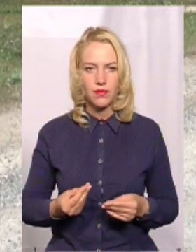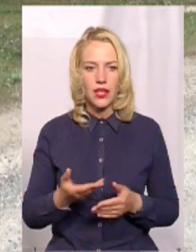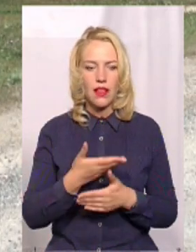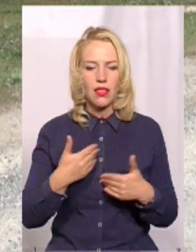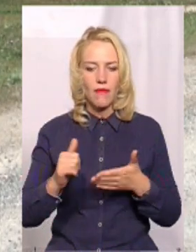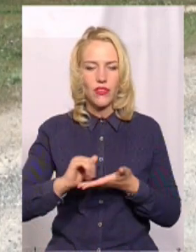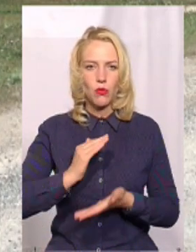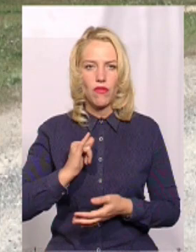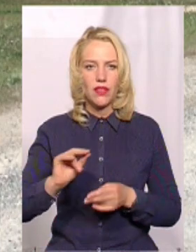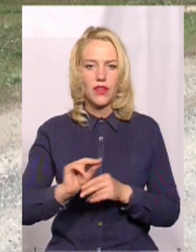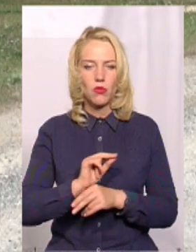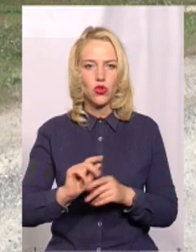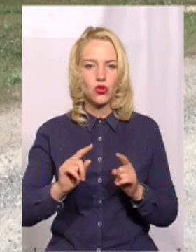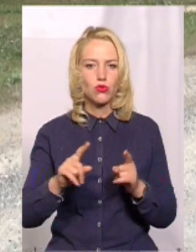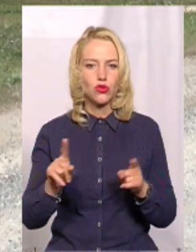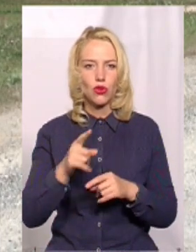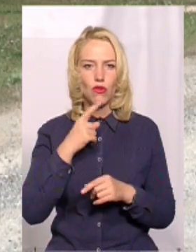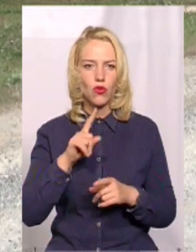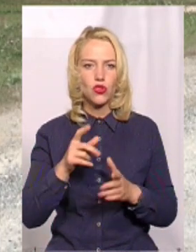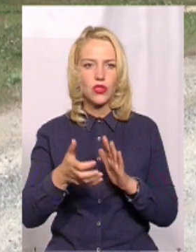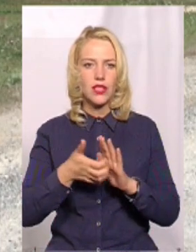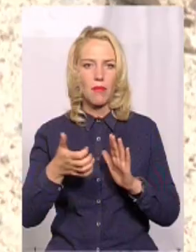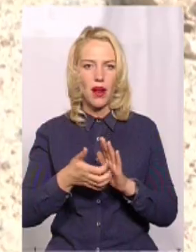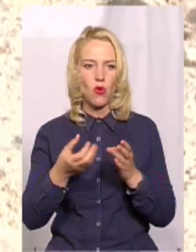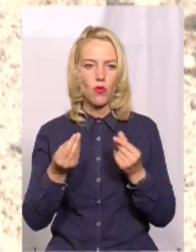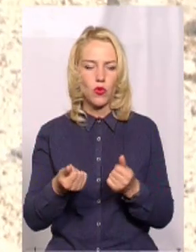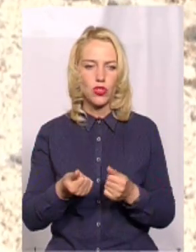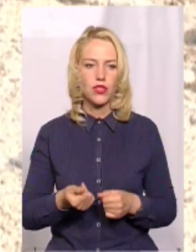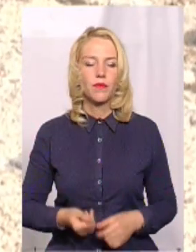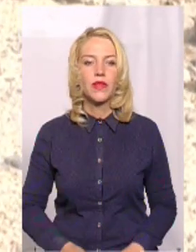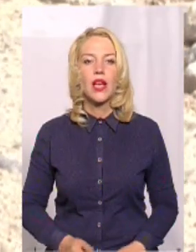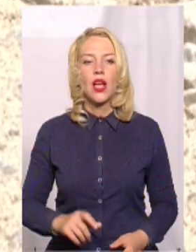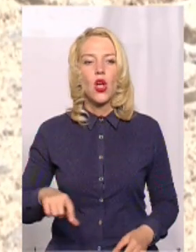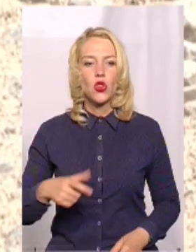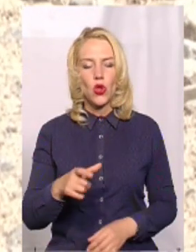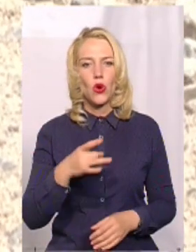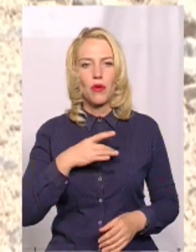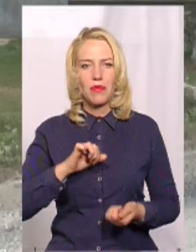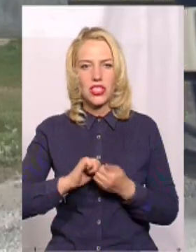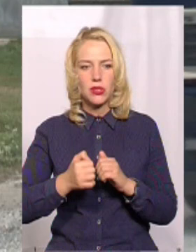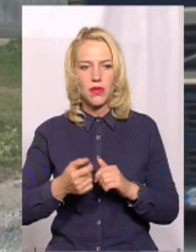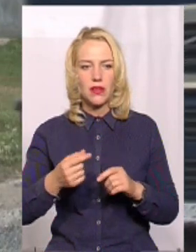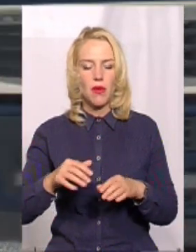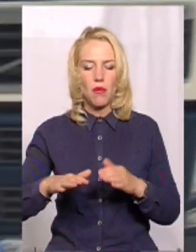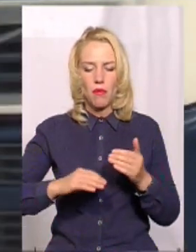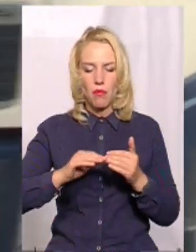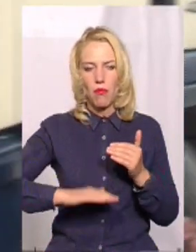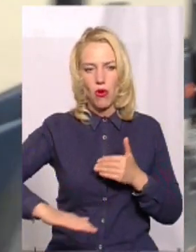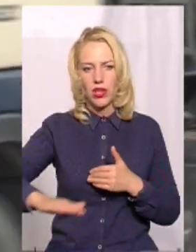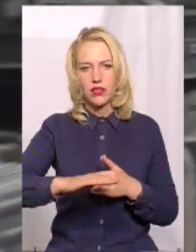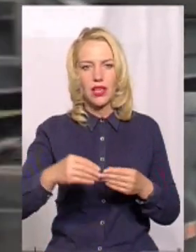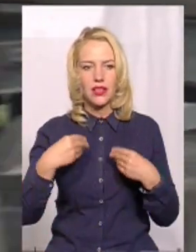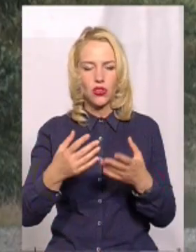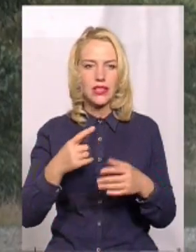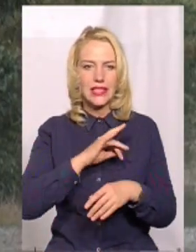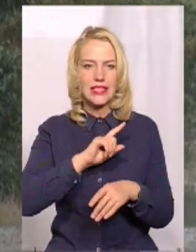відмовили в ремонті, тому що кажуть, що за браком коштів. Дороги з білощебеневим покриттям дають сильне запилення, зазначає директор державного